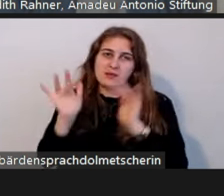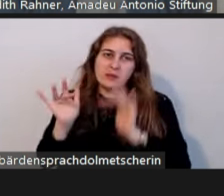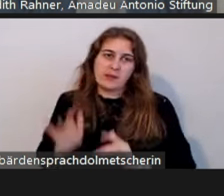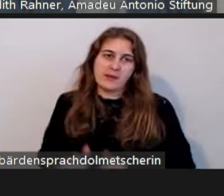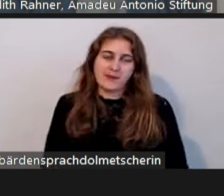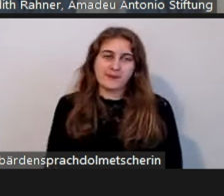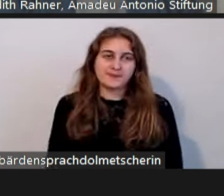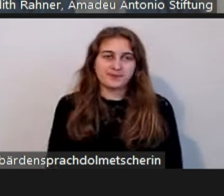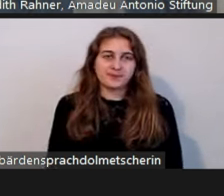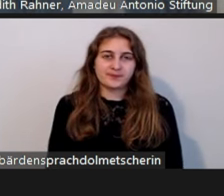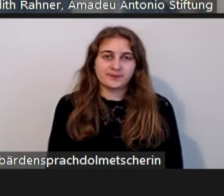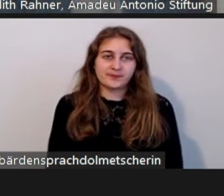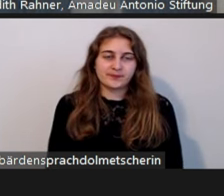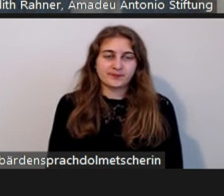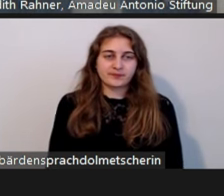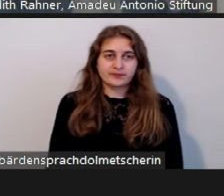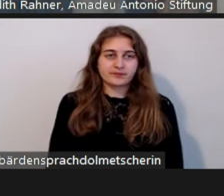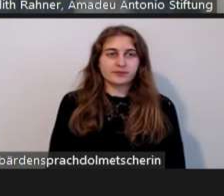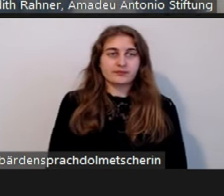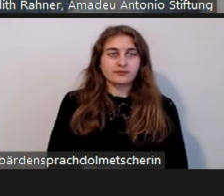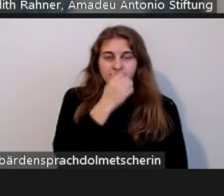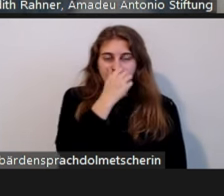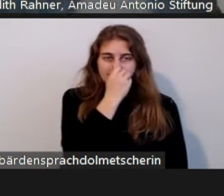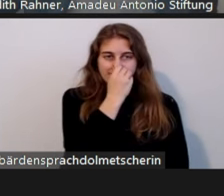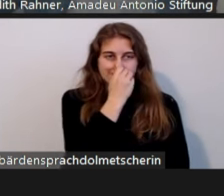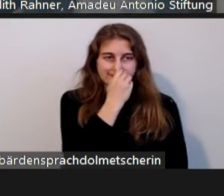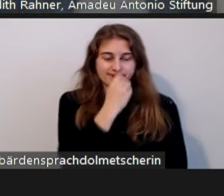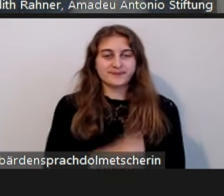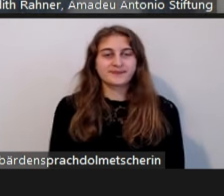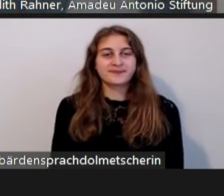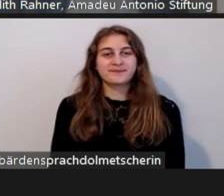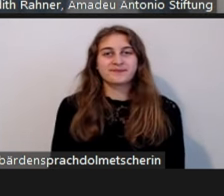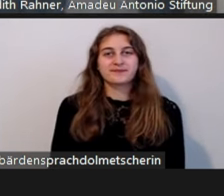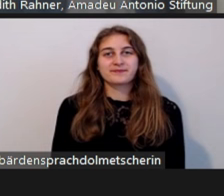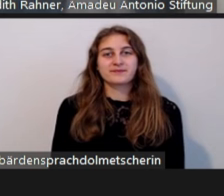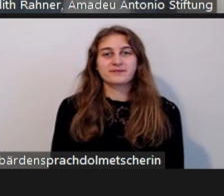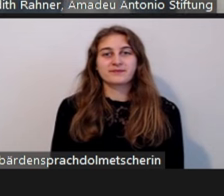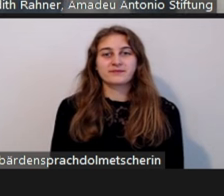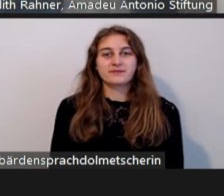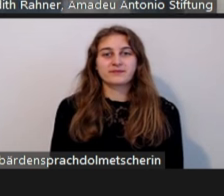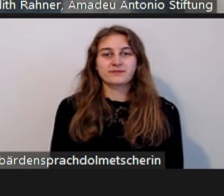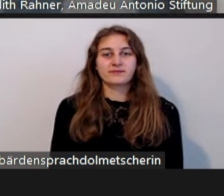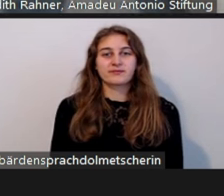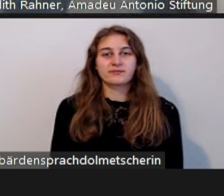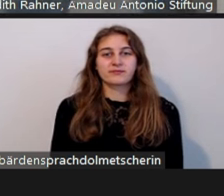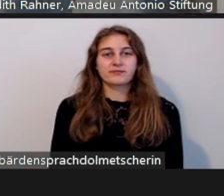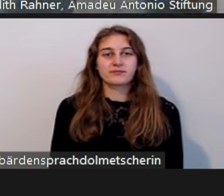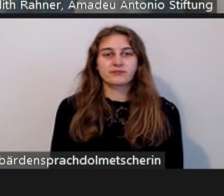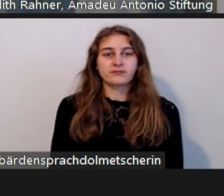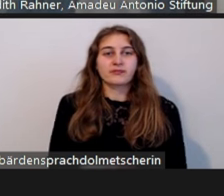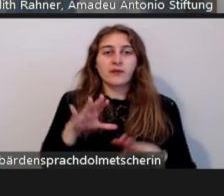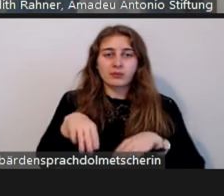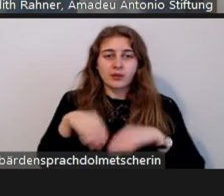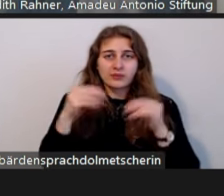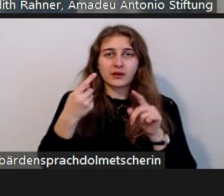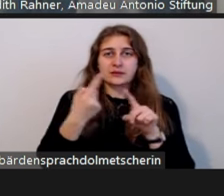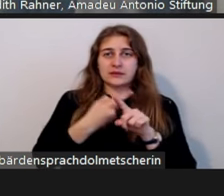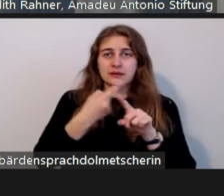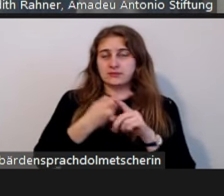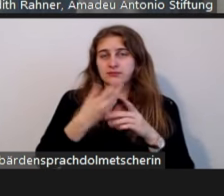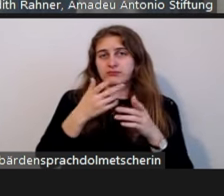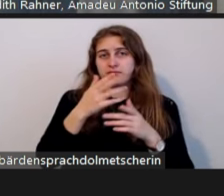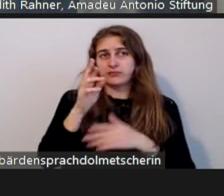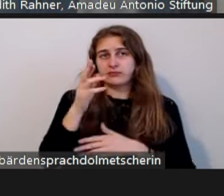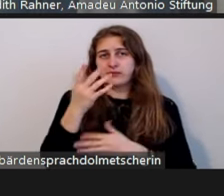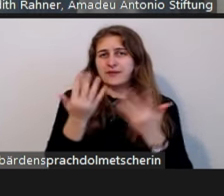Was wir auch im Rahmen einer ersten quantitativen Zuordnung gemacht haben, und das sind jetzt dann schon die,